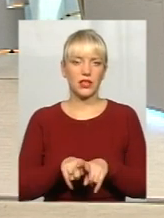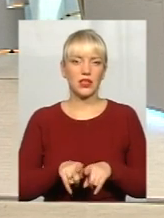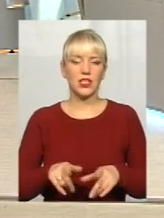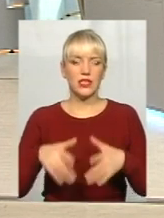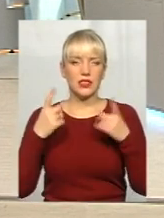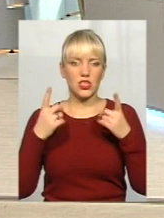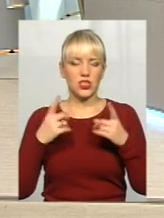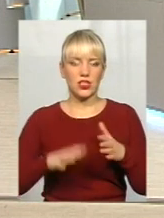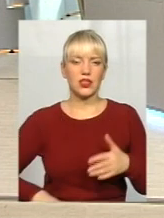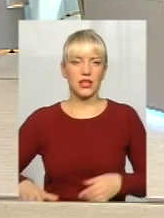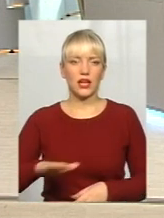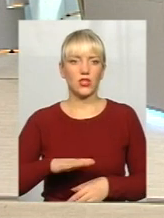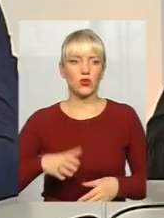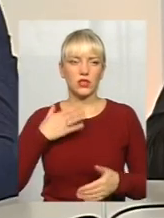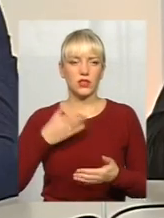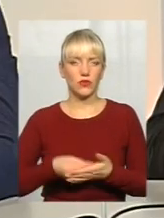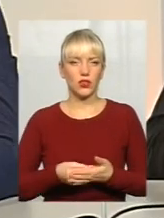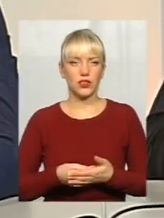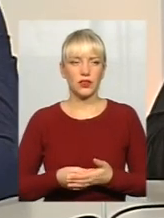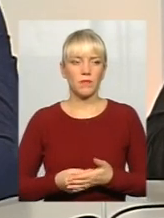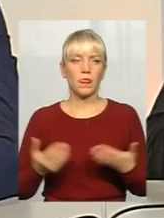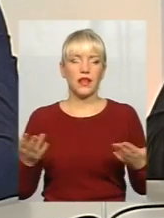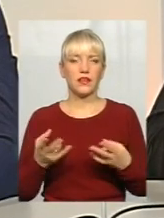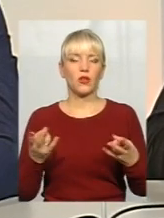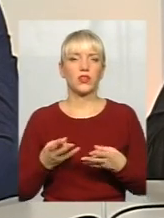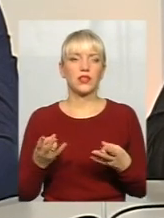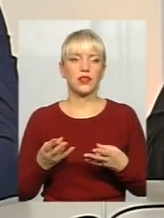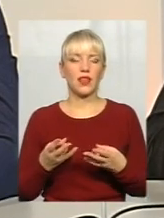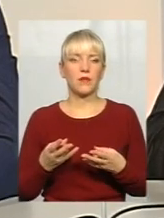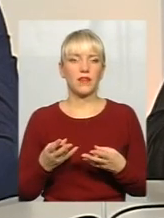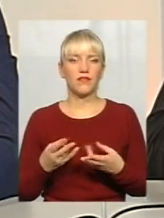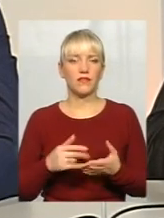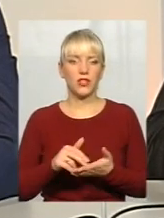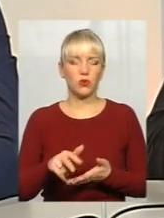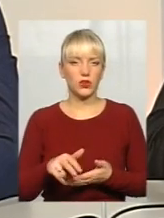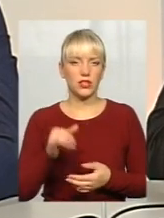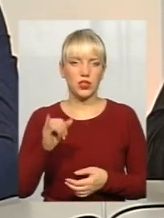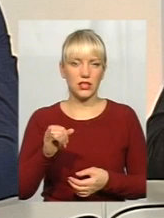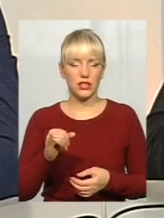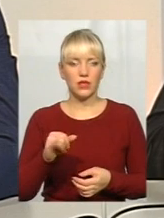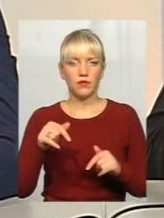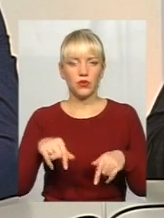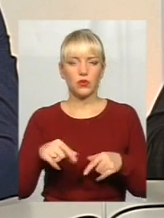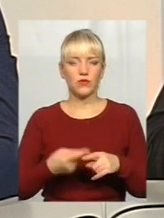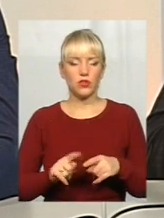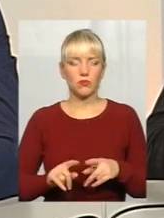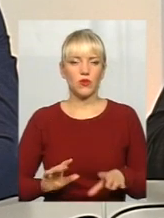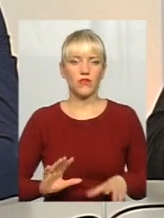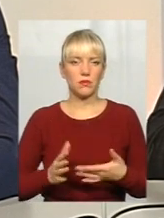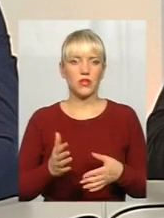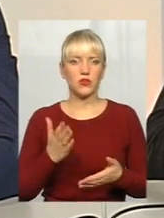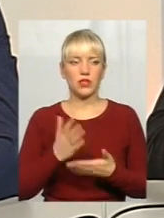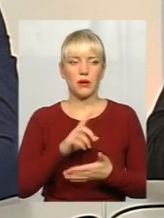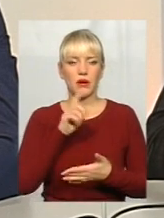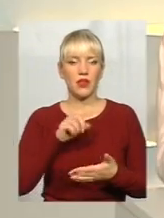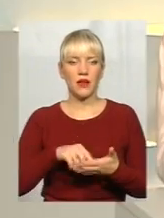територій своїх, от, з якої треба виплутуватися і так далі. І тут, в даному випадку, йде саме питання про